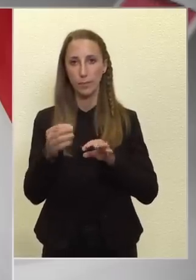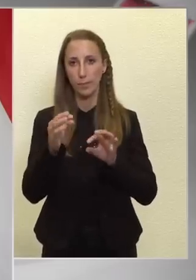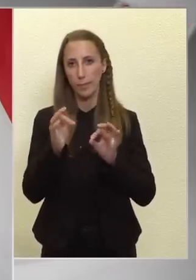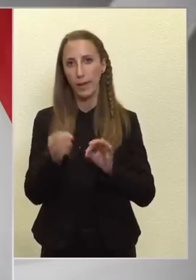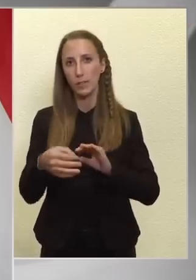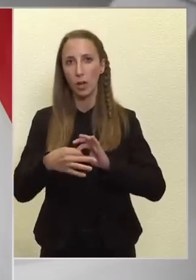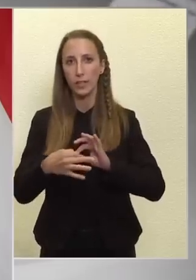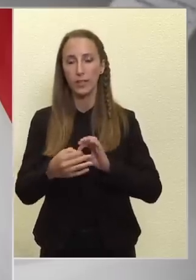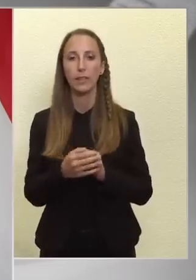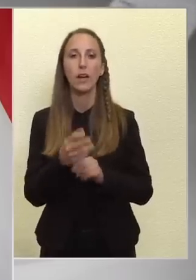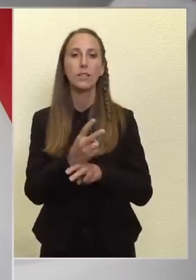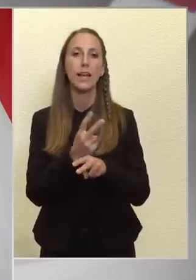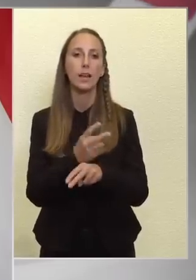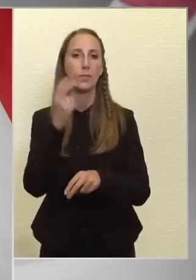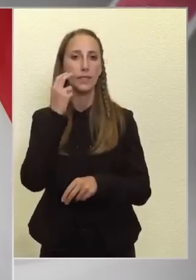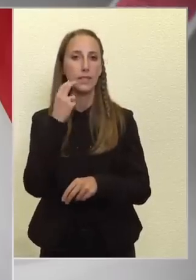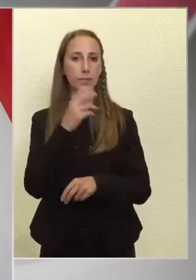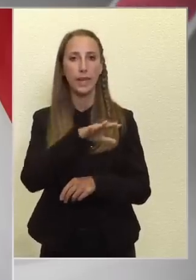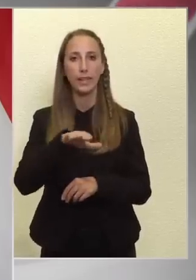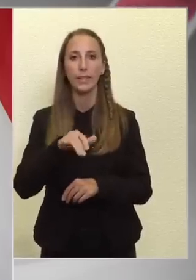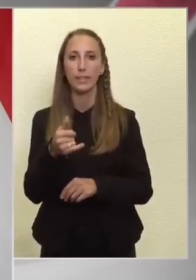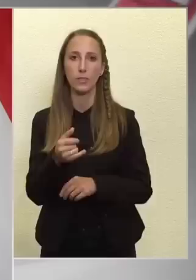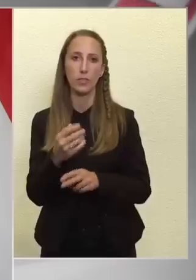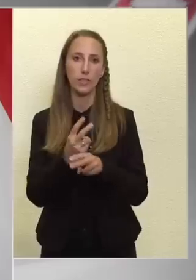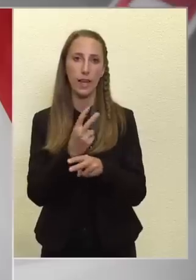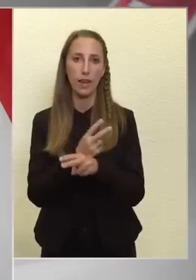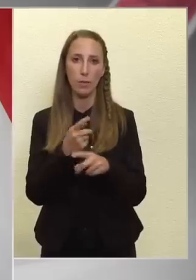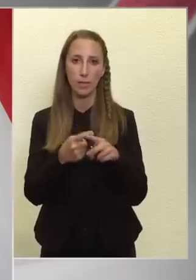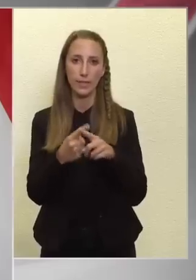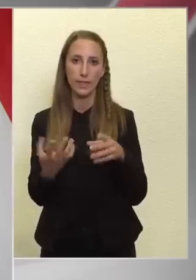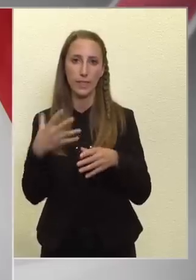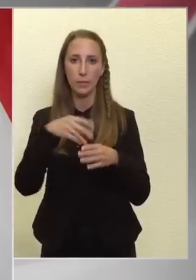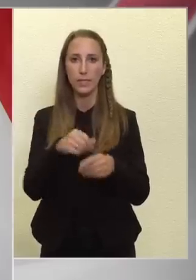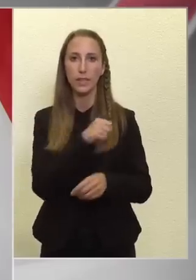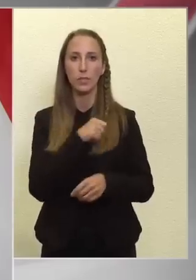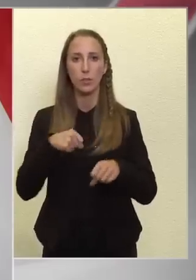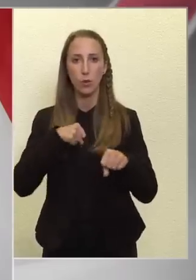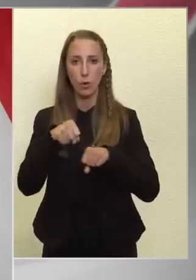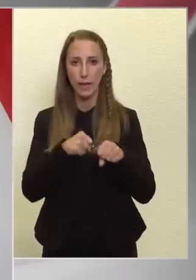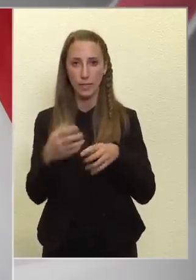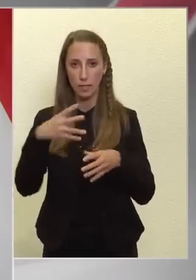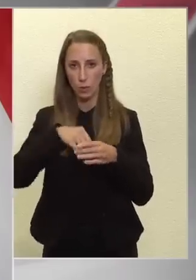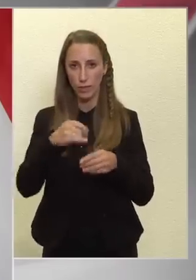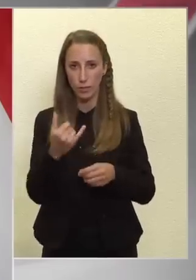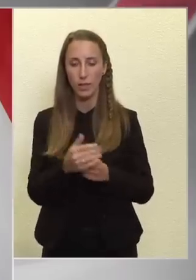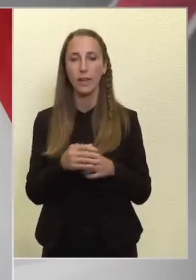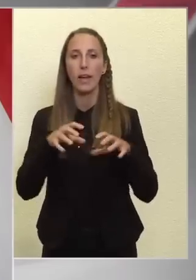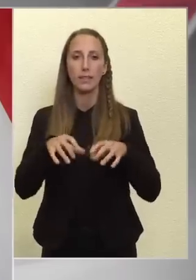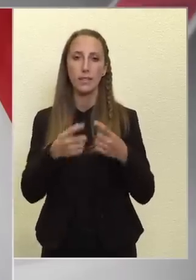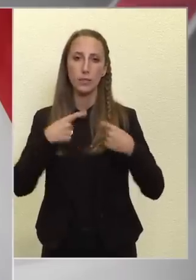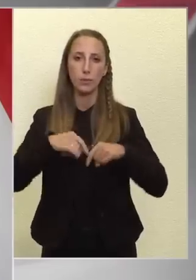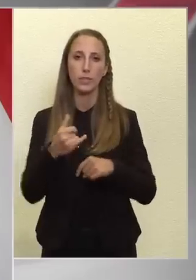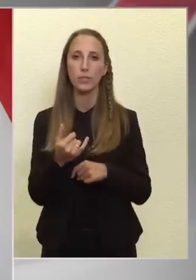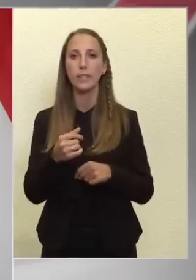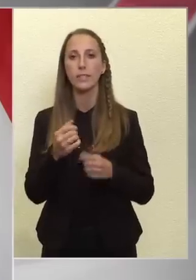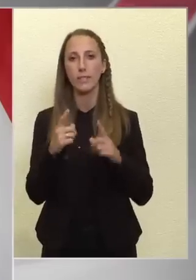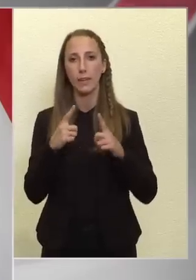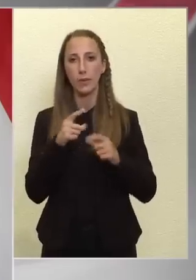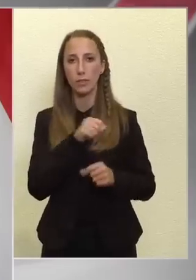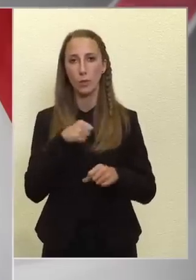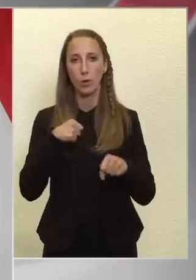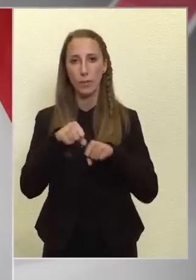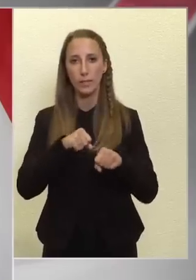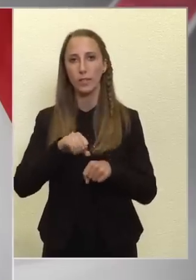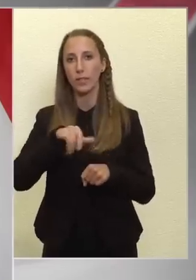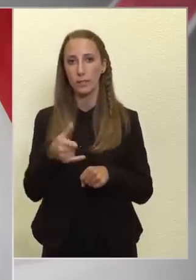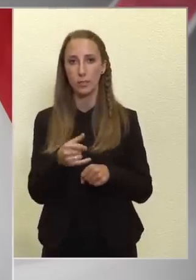intézményeknél, és az állam részét képezik ilyen szempontban az önkormányzatok is. Ezt tesszük most mi is, ezt várjuk az önkormányzatoktól is, aztán meglátjuk,